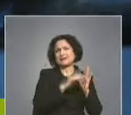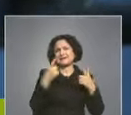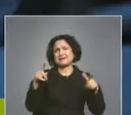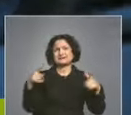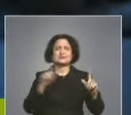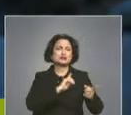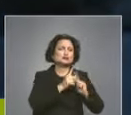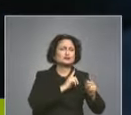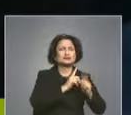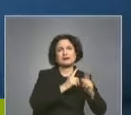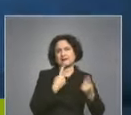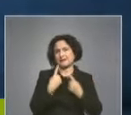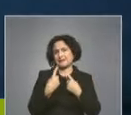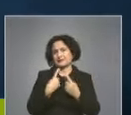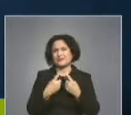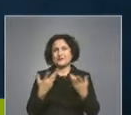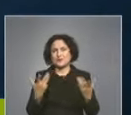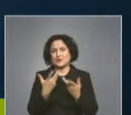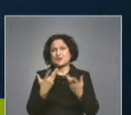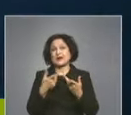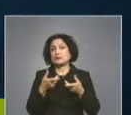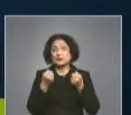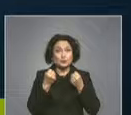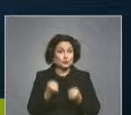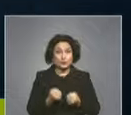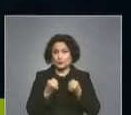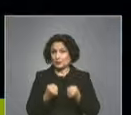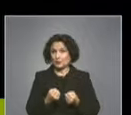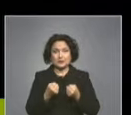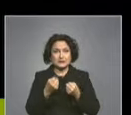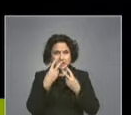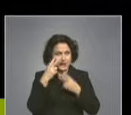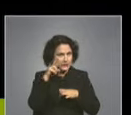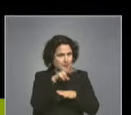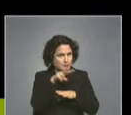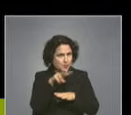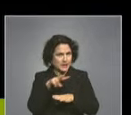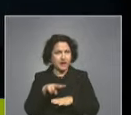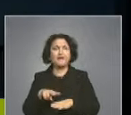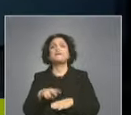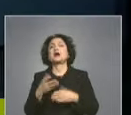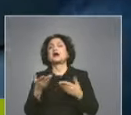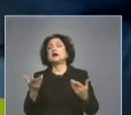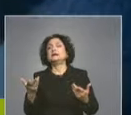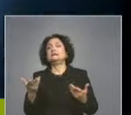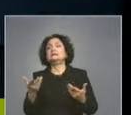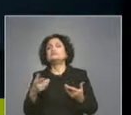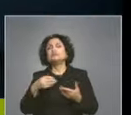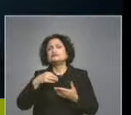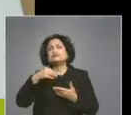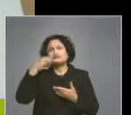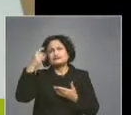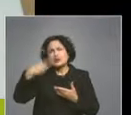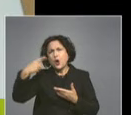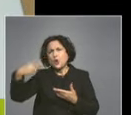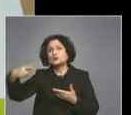чат-разговор, където е по-трудно да се наблюдават странични хора, но много често това се